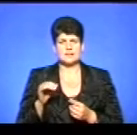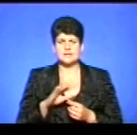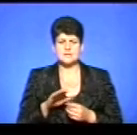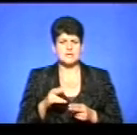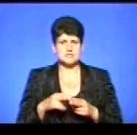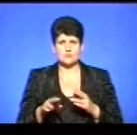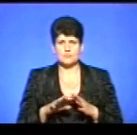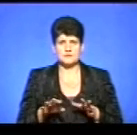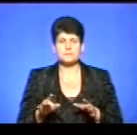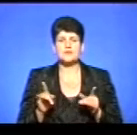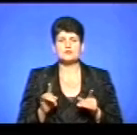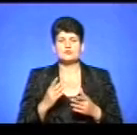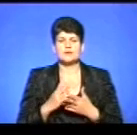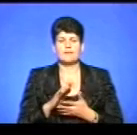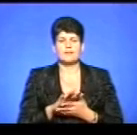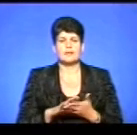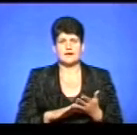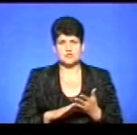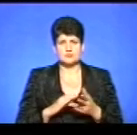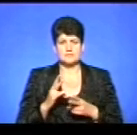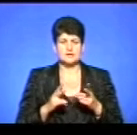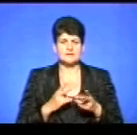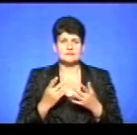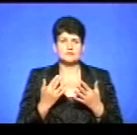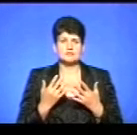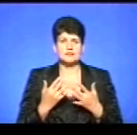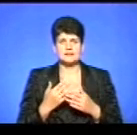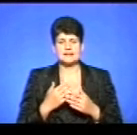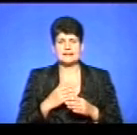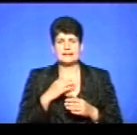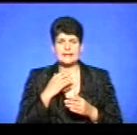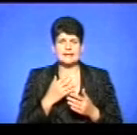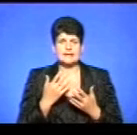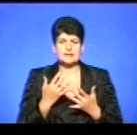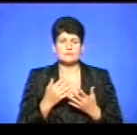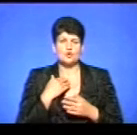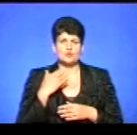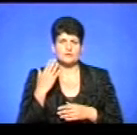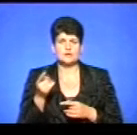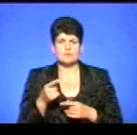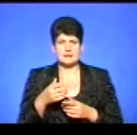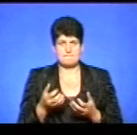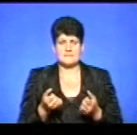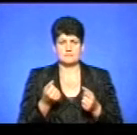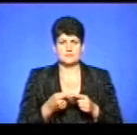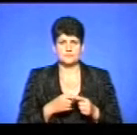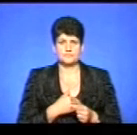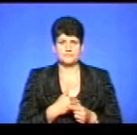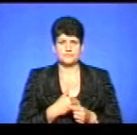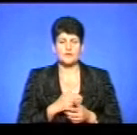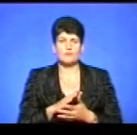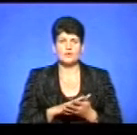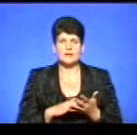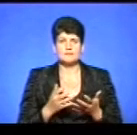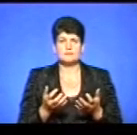Чудово. А от що відбувається далі з петицією, коли достатню кількість проголосували, і тернополяни підтримували цю ініціативу? Подалі ми